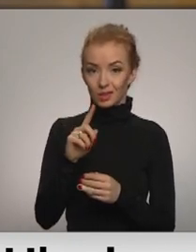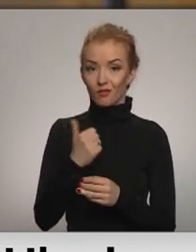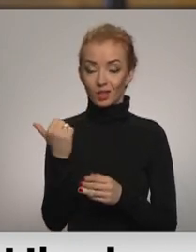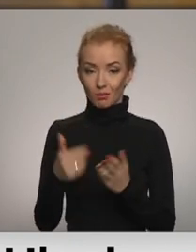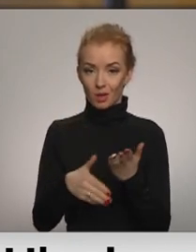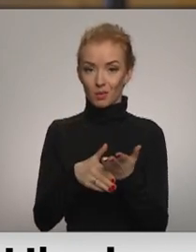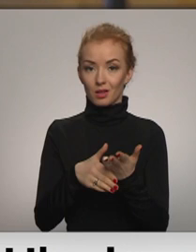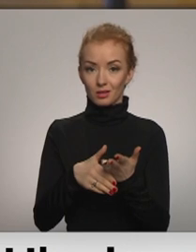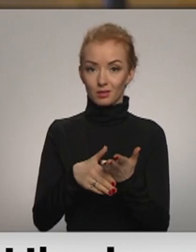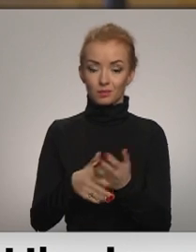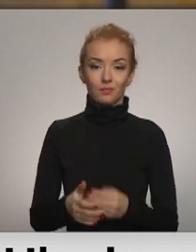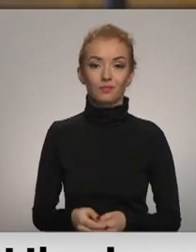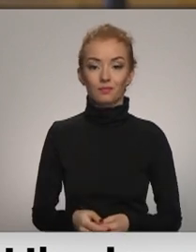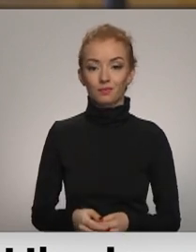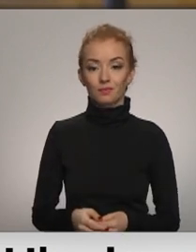jāpalīdz.